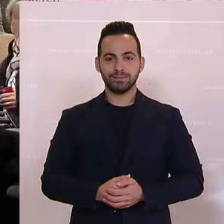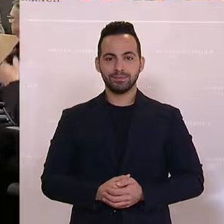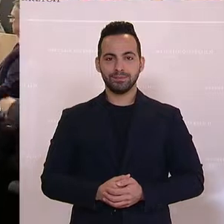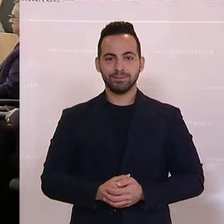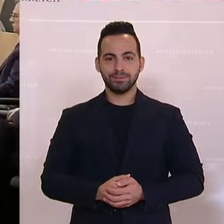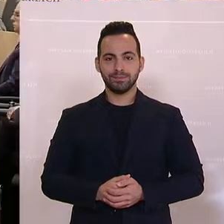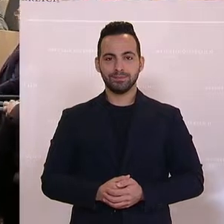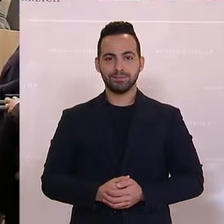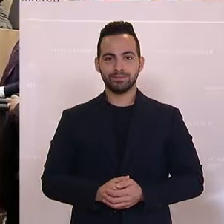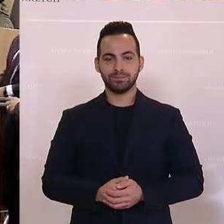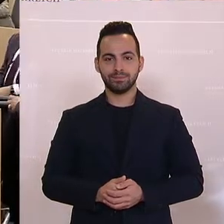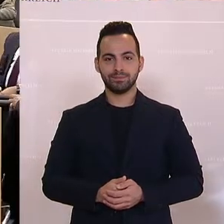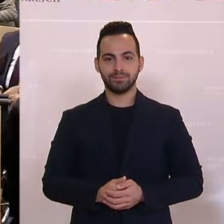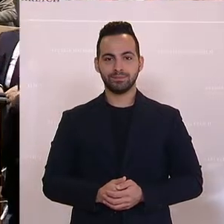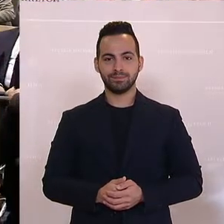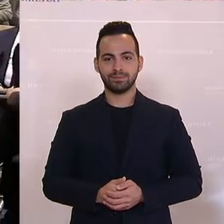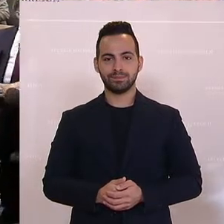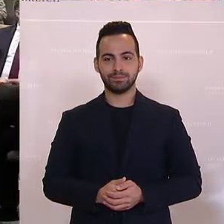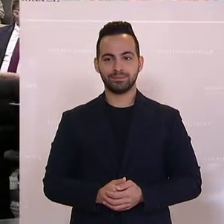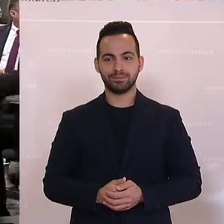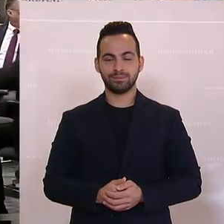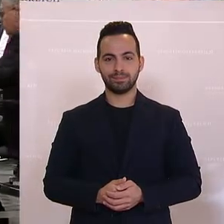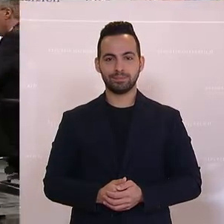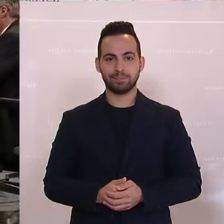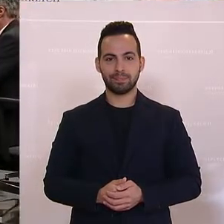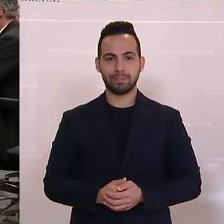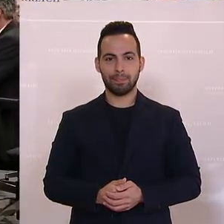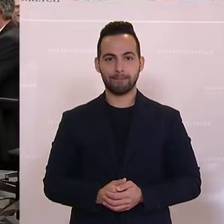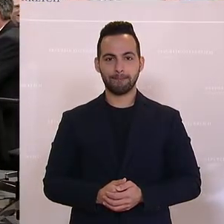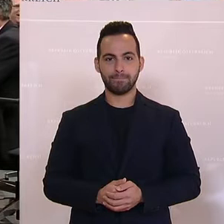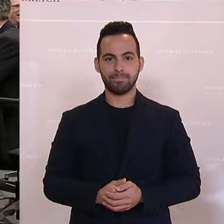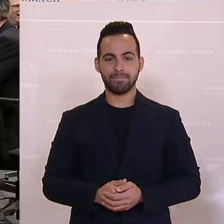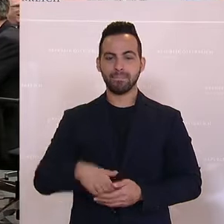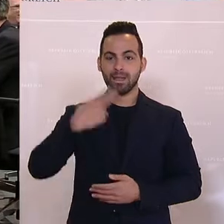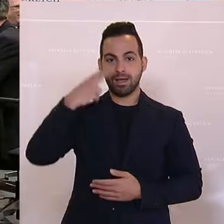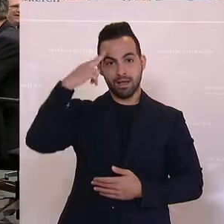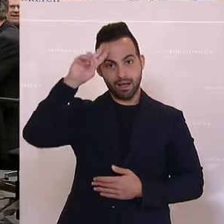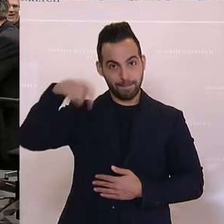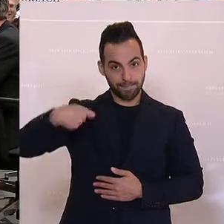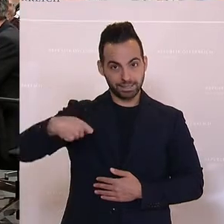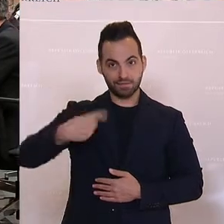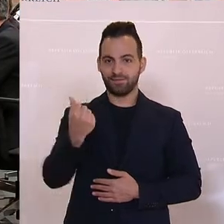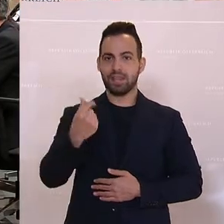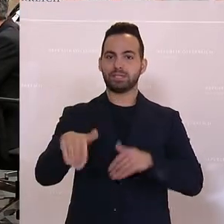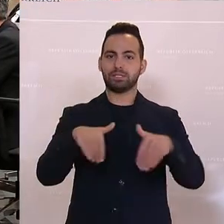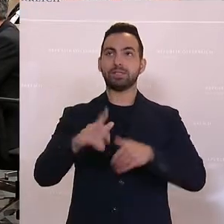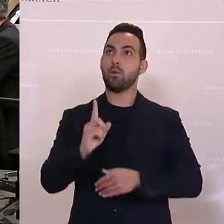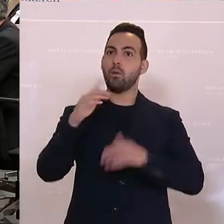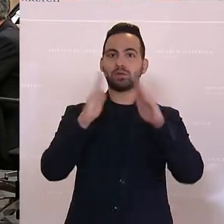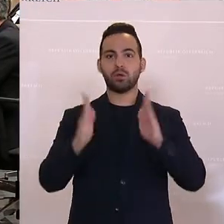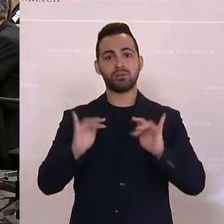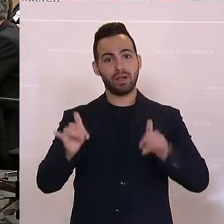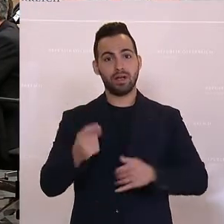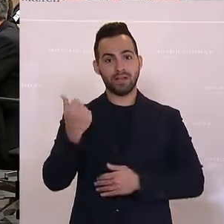Nächste Rednerin, die Budget- und Finanzsprecherin der NEOS, Karin Doppelbauer. Herr Präsident, Herr Finanzminister, Hohes Haus. Herr